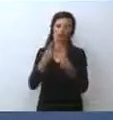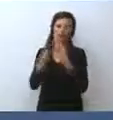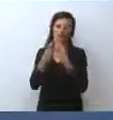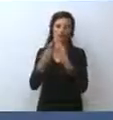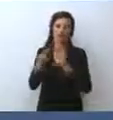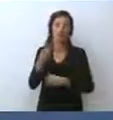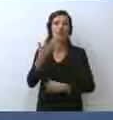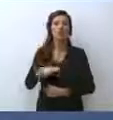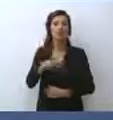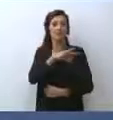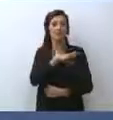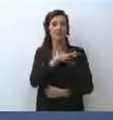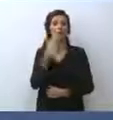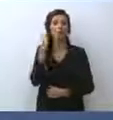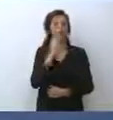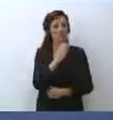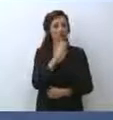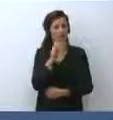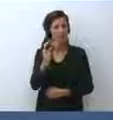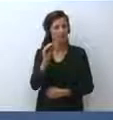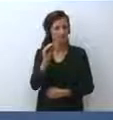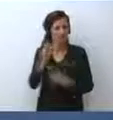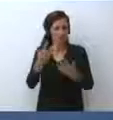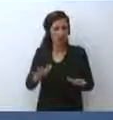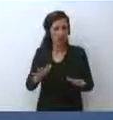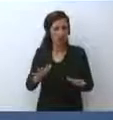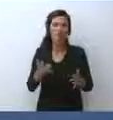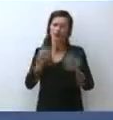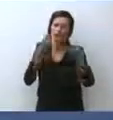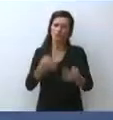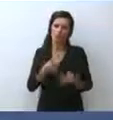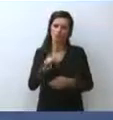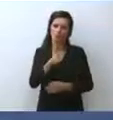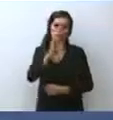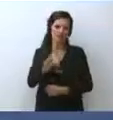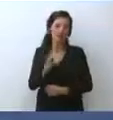chiesto dal Senatore Salvini, ma la direzione è quella.